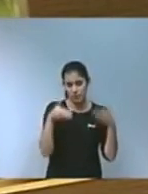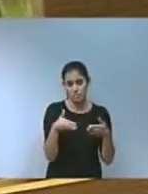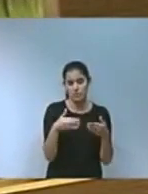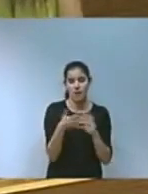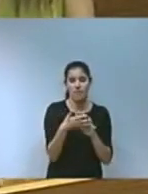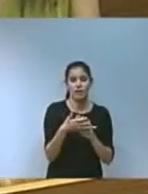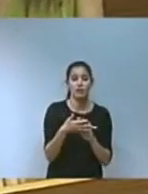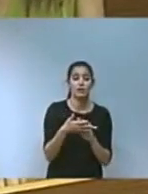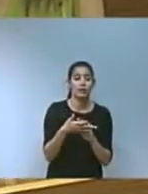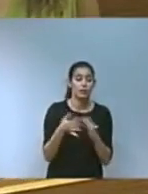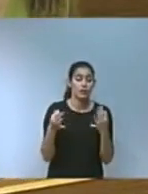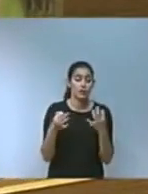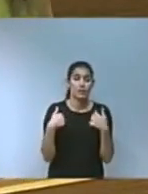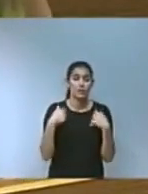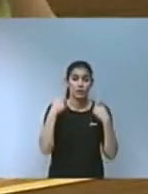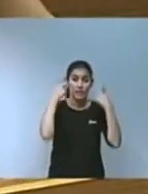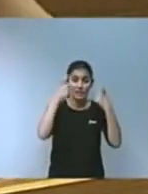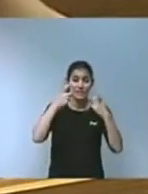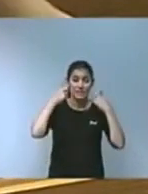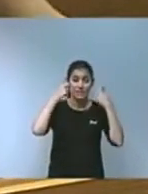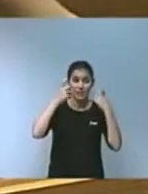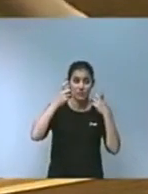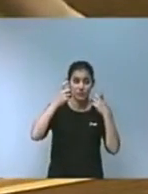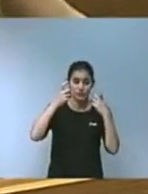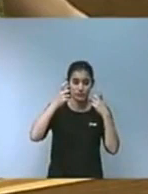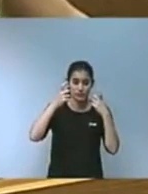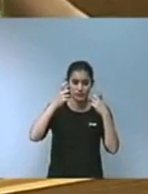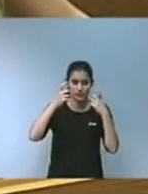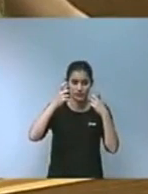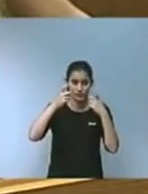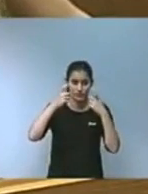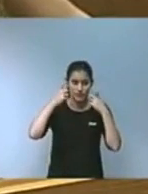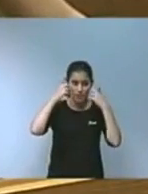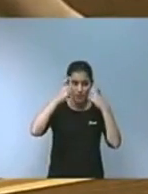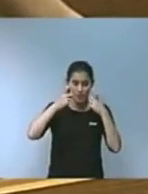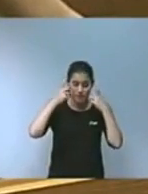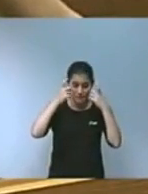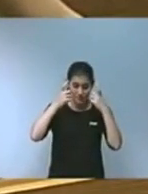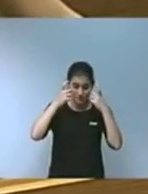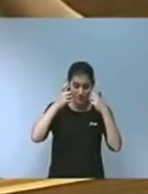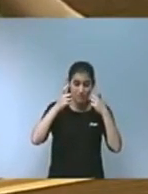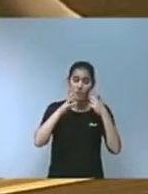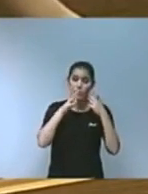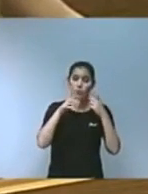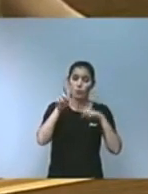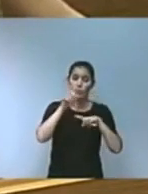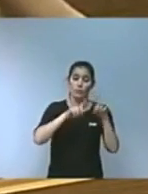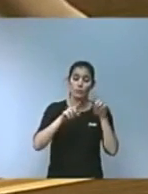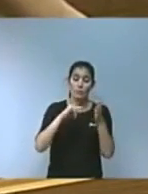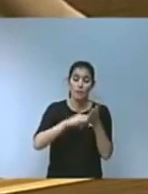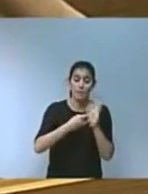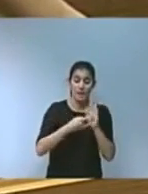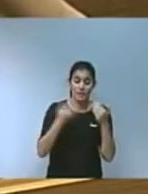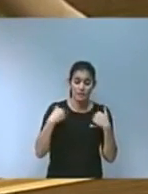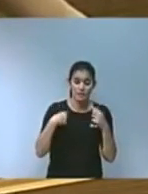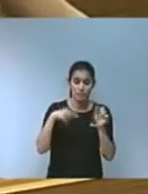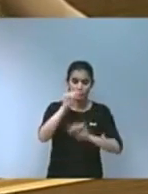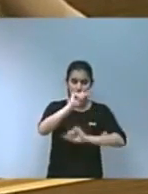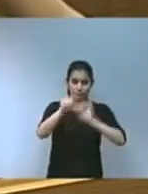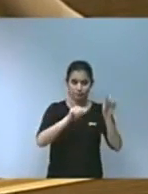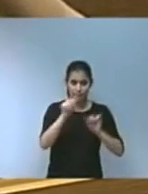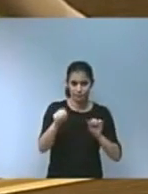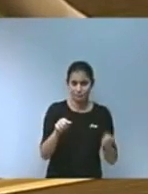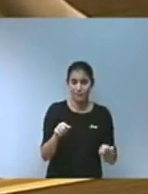hem tractat de pal·liar els devastadors efectes que està tenint la xileia en el nostre territori amb plans marcats per Europa i el govern central d